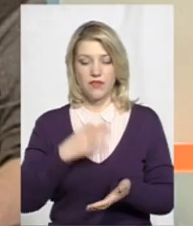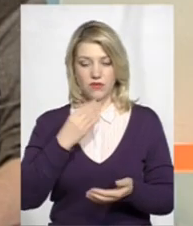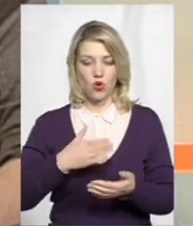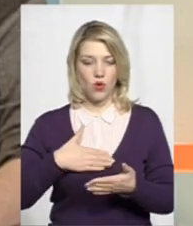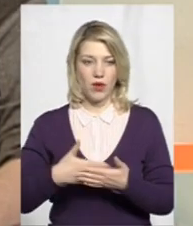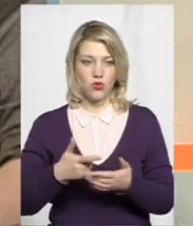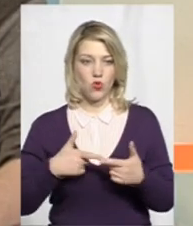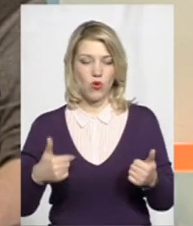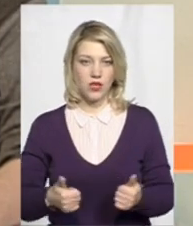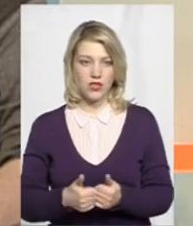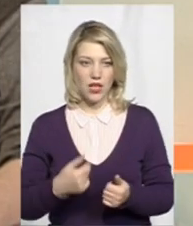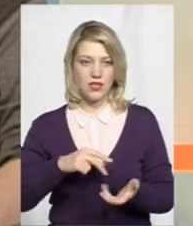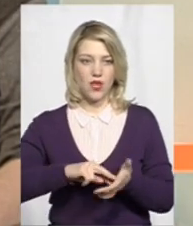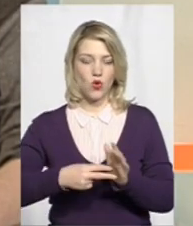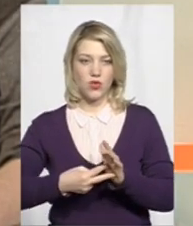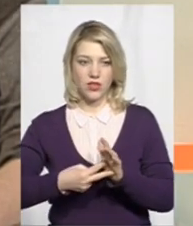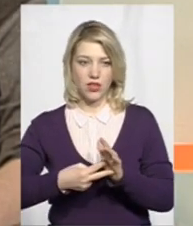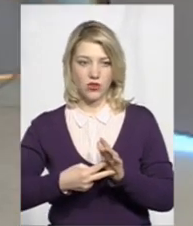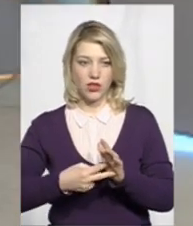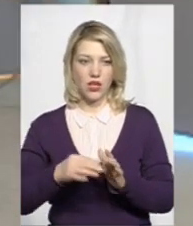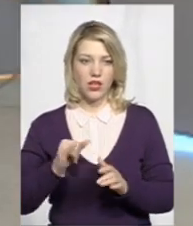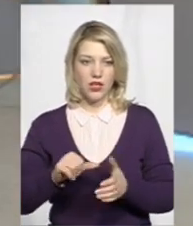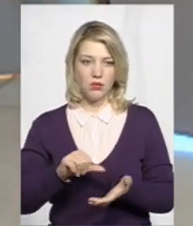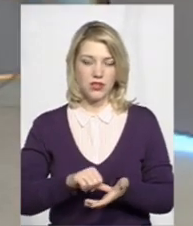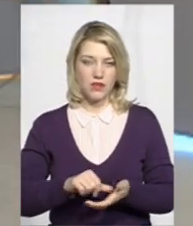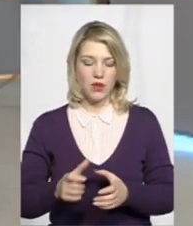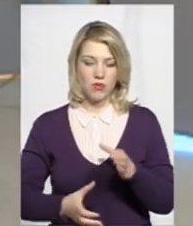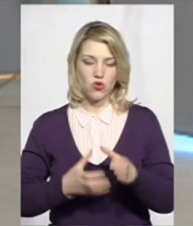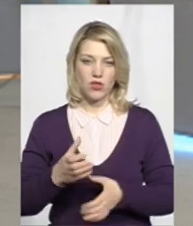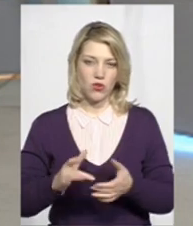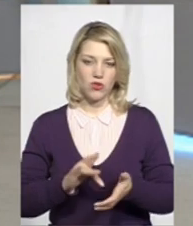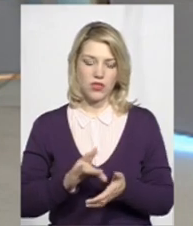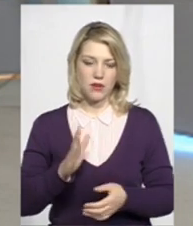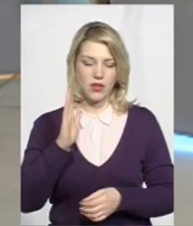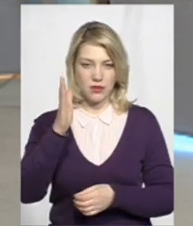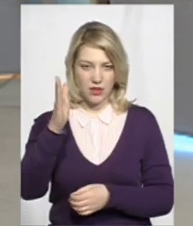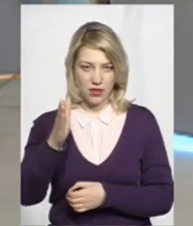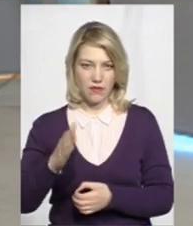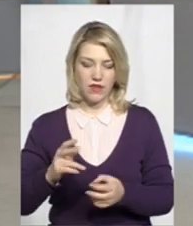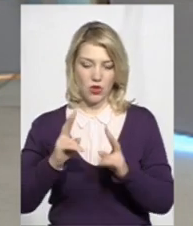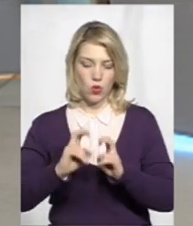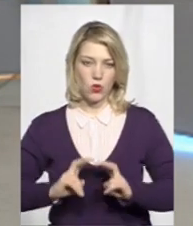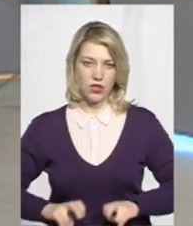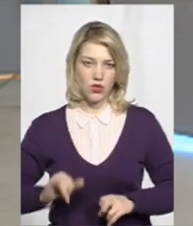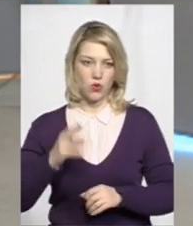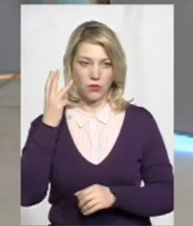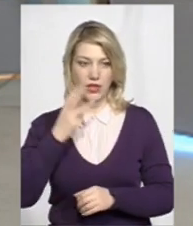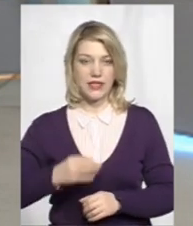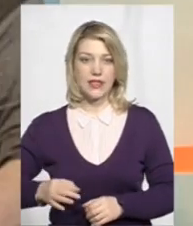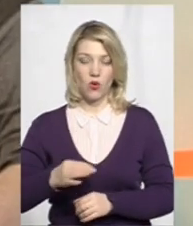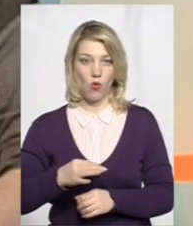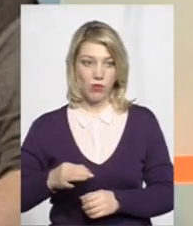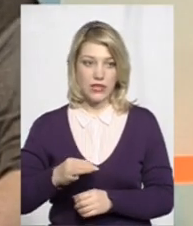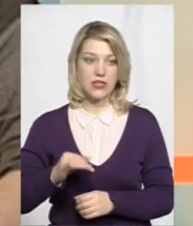громадської організації, координаторка і представниця Міжнародного центру перспективних досліджень у Хмельницькій